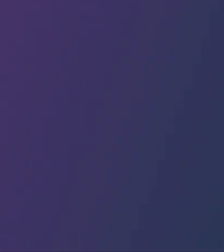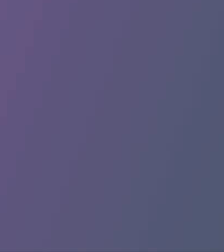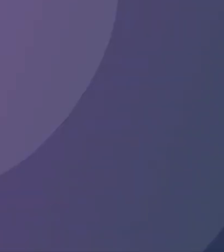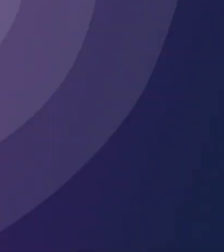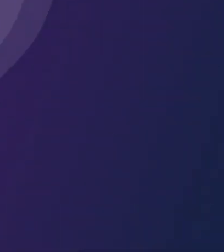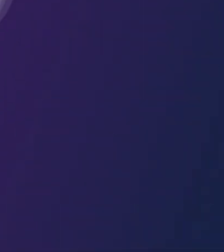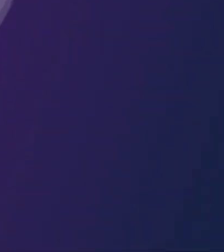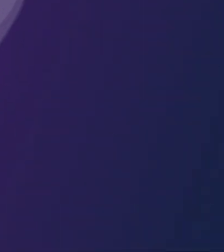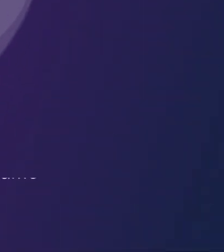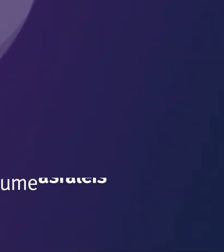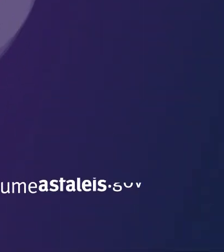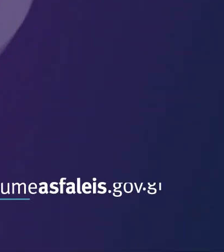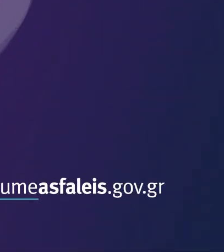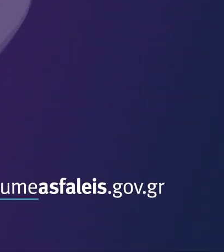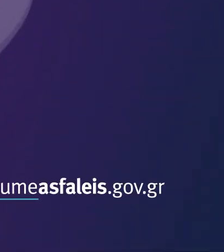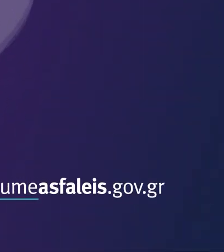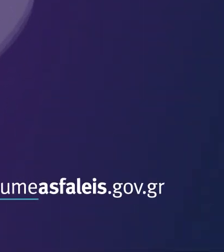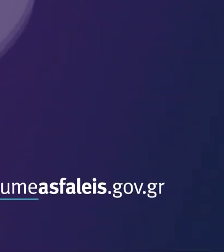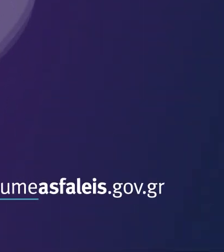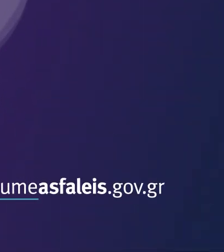Υπότιτλοι AUTHORWAVE